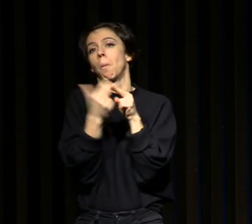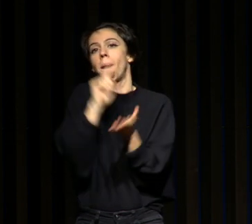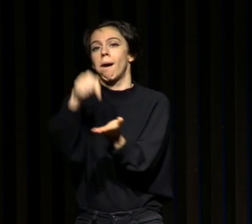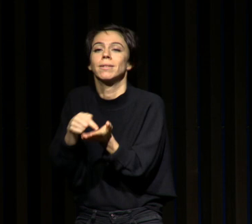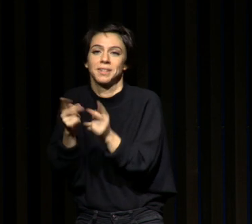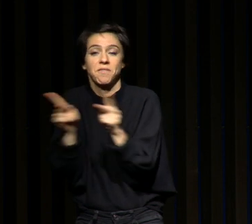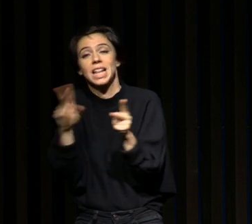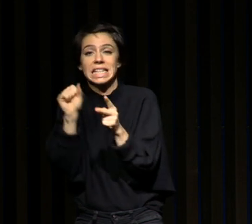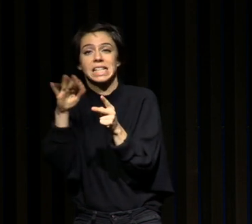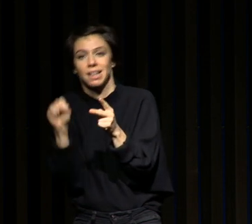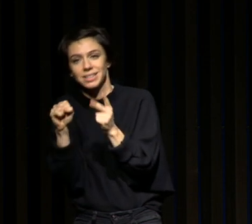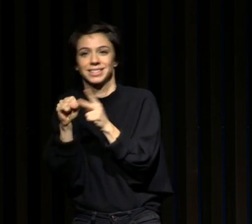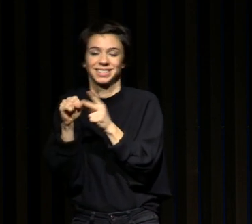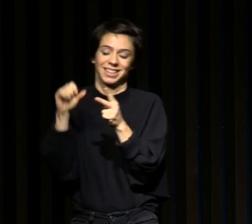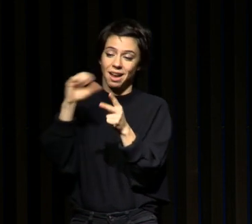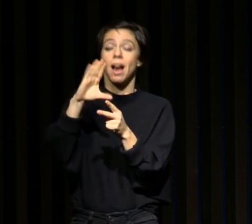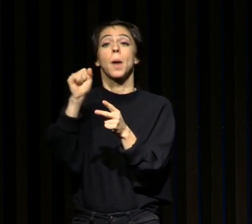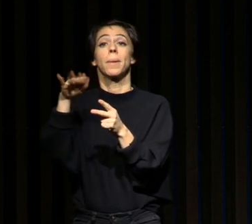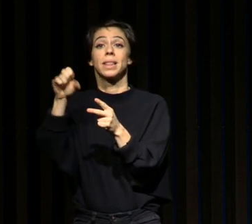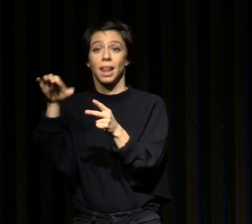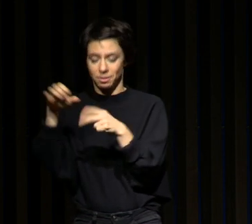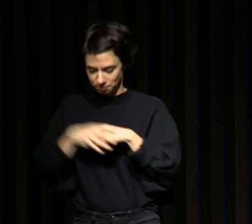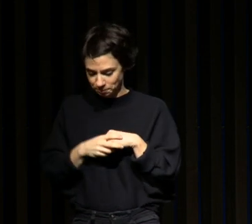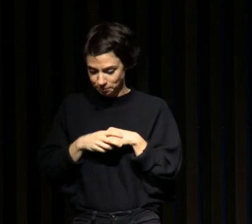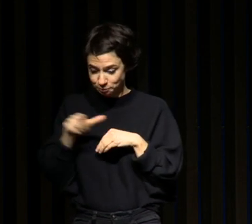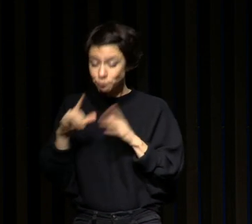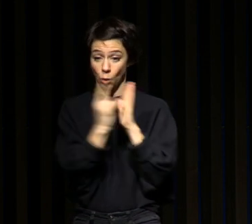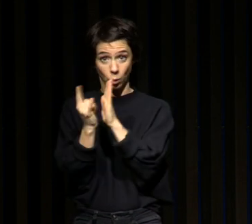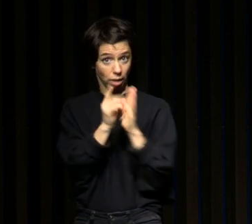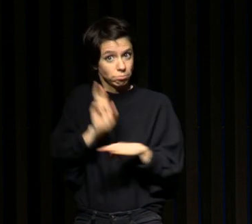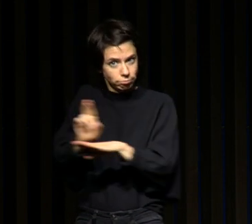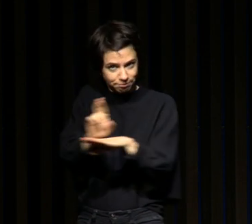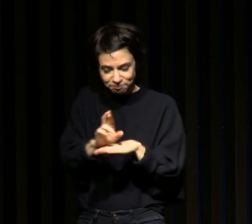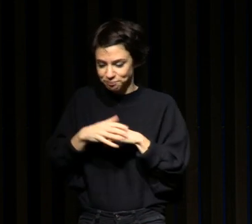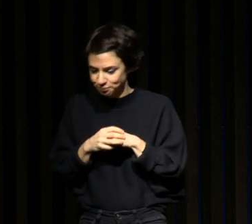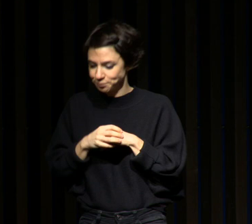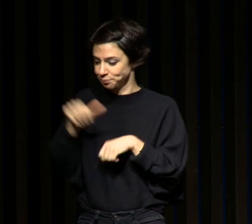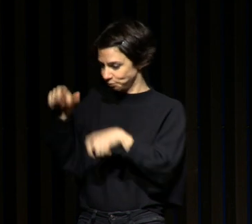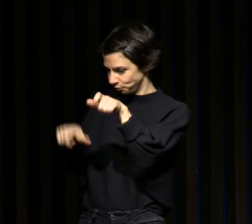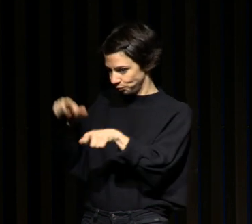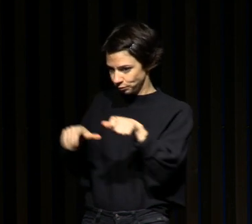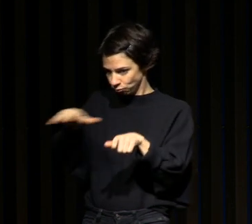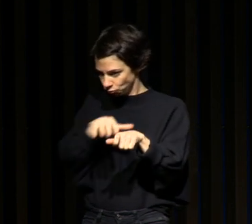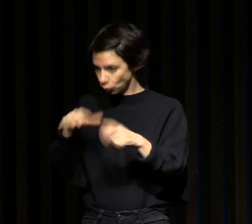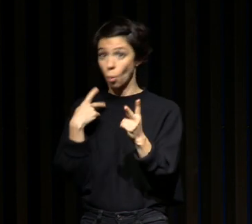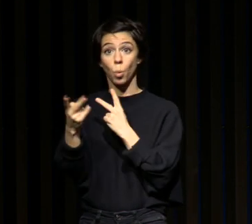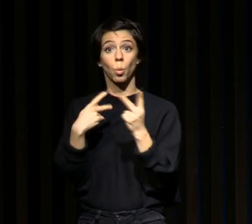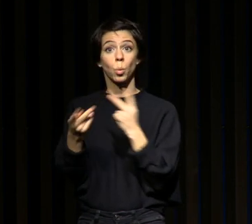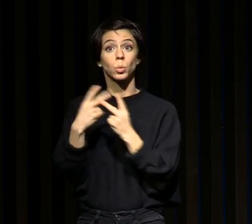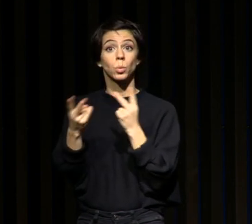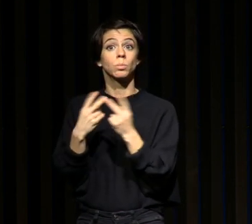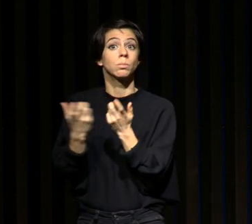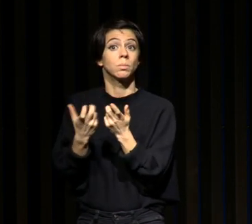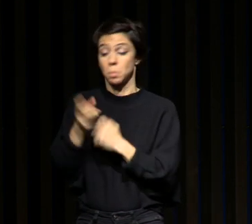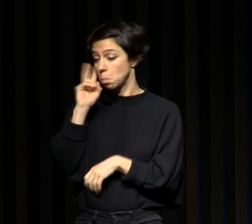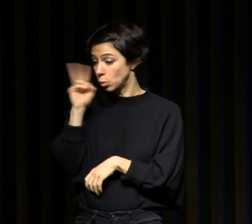On a pris des enquêteurs et on a sollicité les personnes qui se déplaçaient sur l'axe autoroutier pour rentrer un